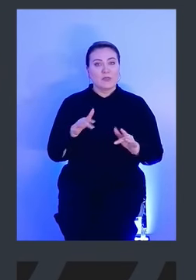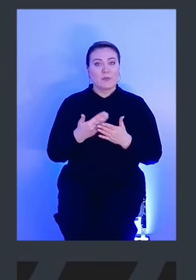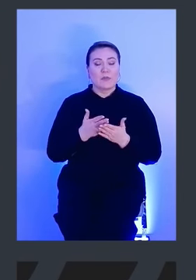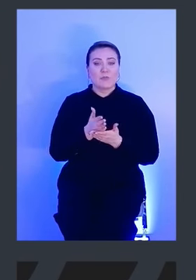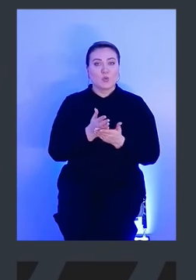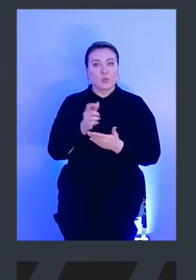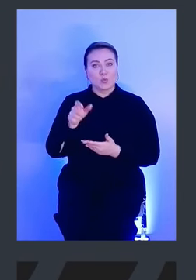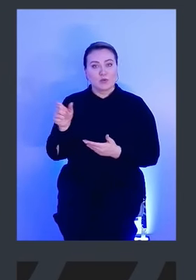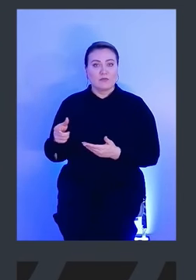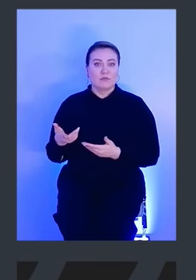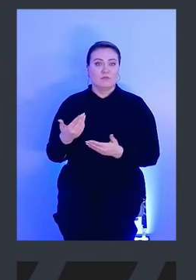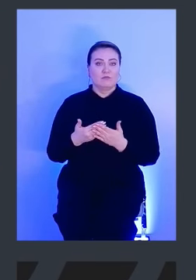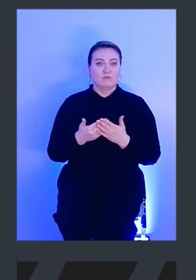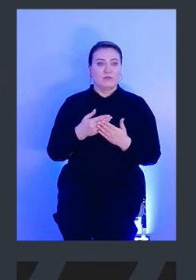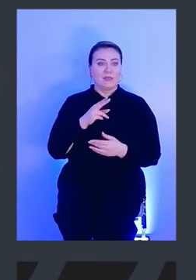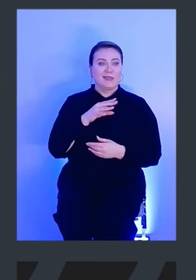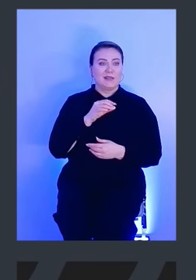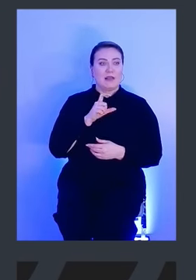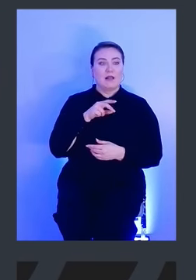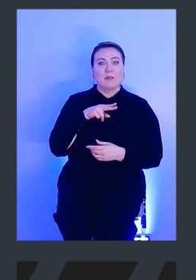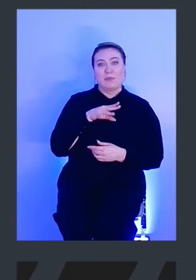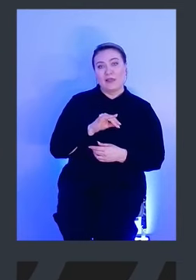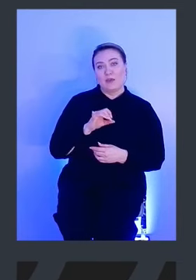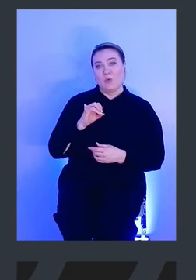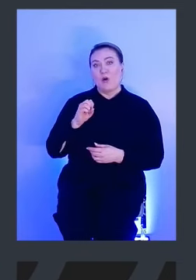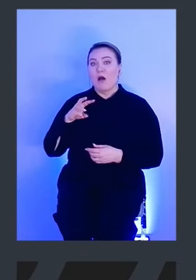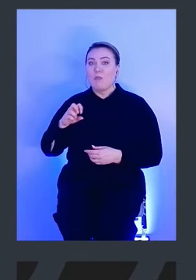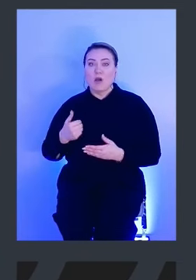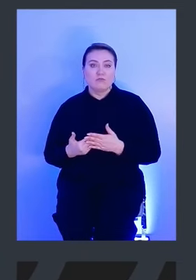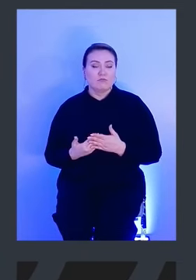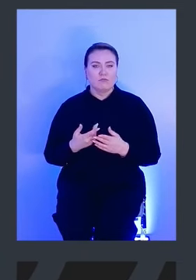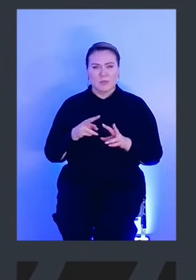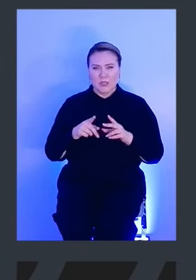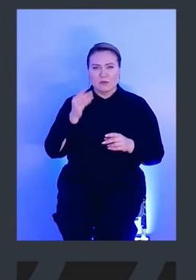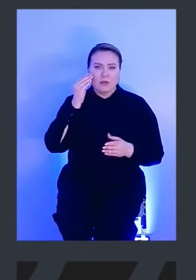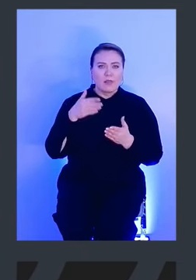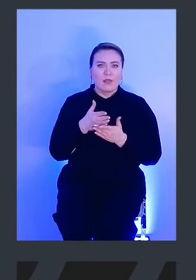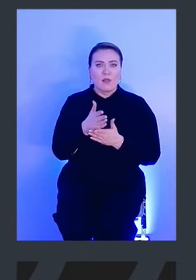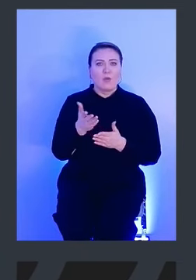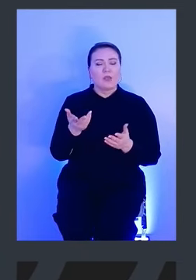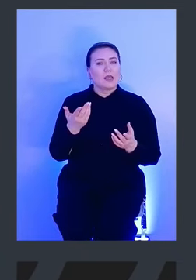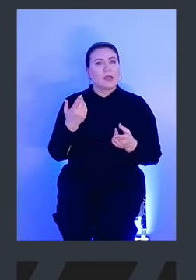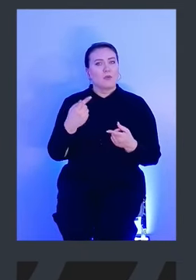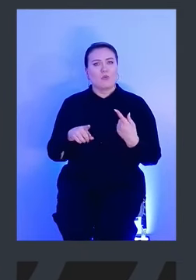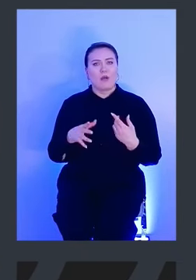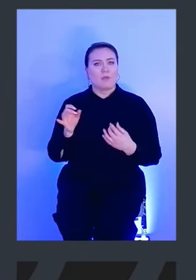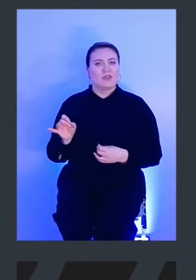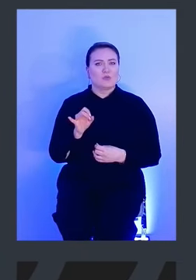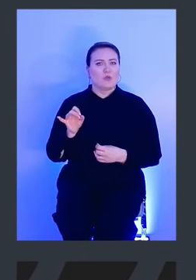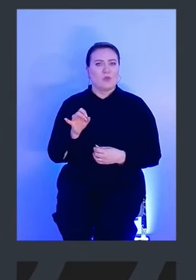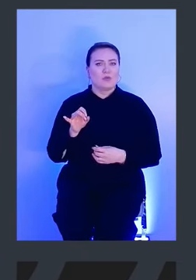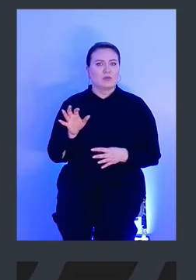сотрудников класса решений типа DLP, UAMA? И если да, то используется эта же технология или совсем какая-то другая история?